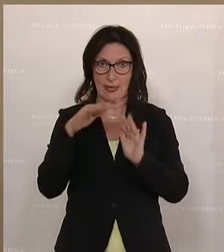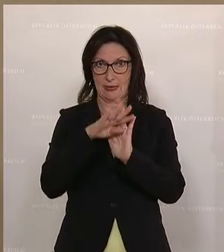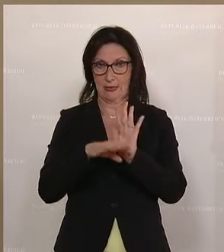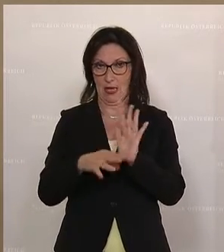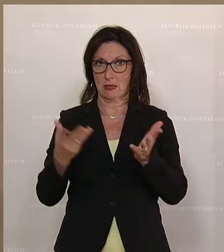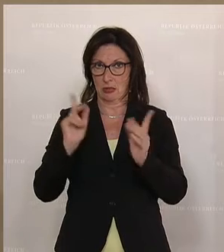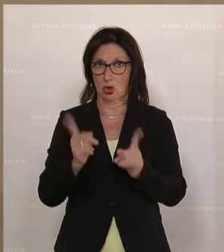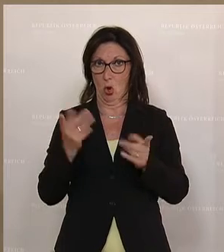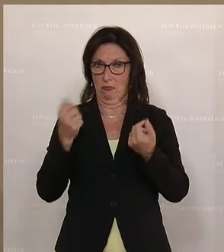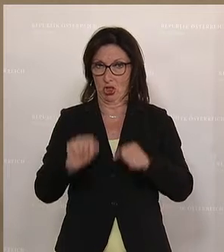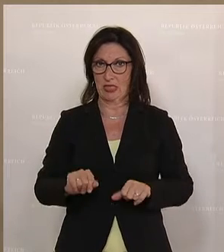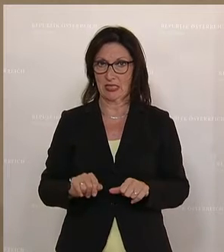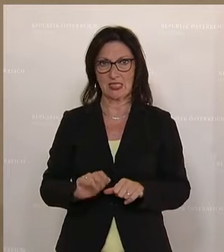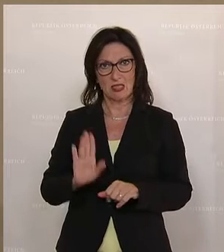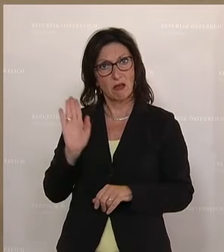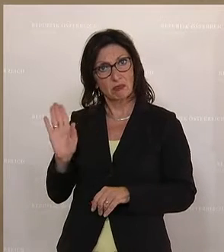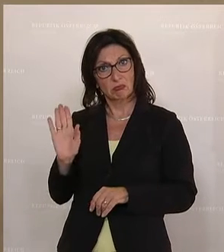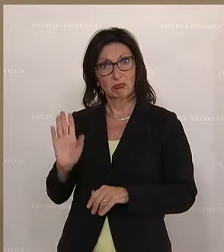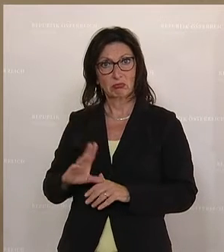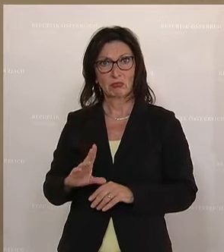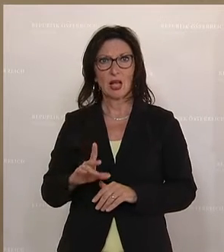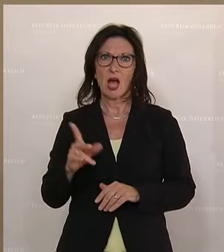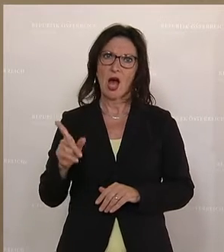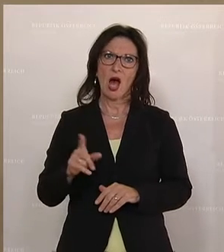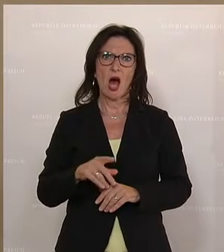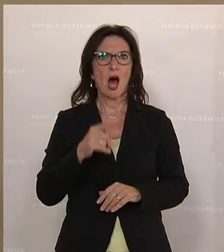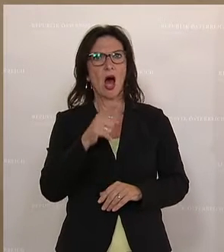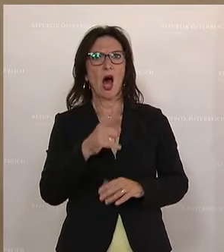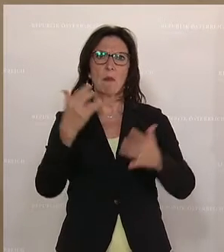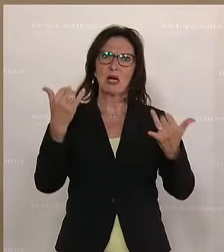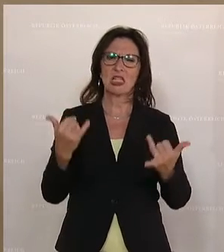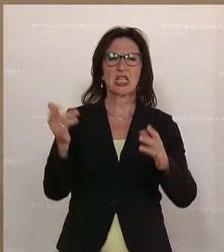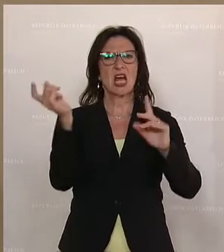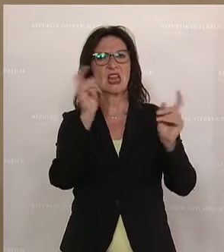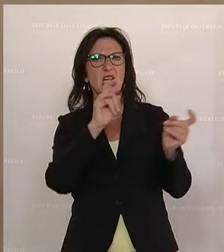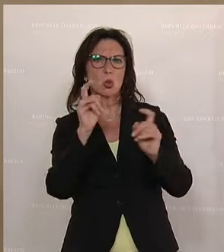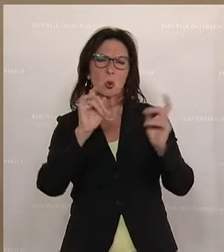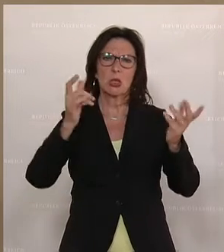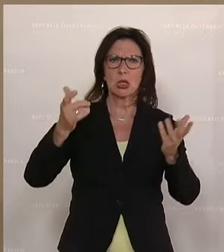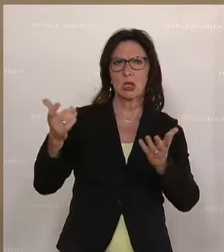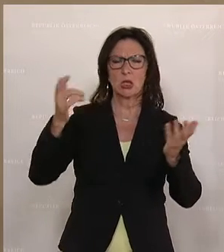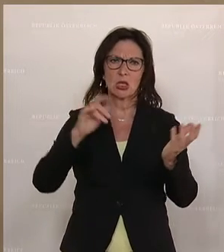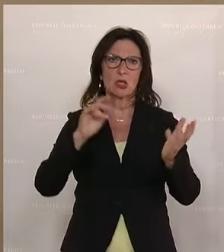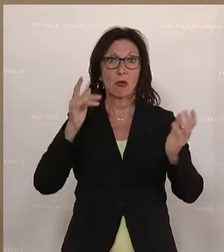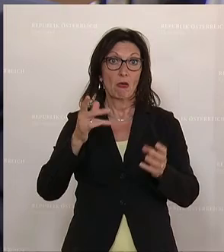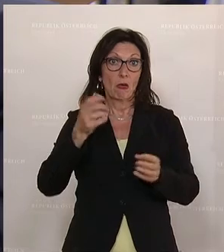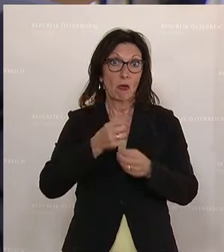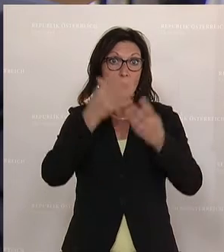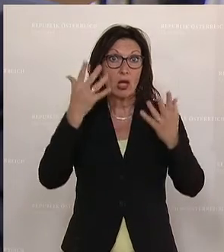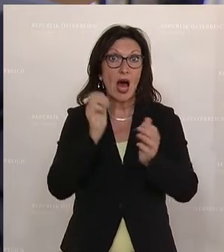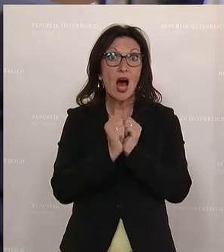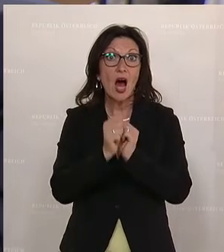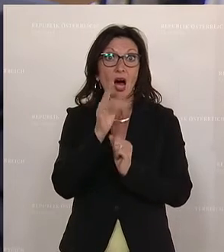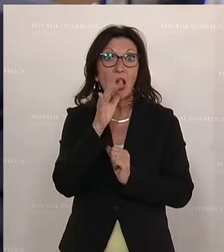beschließen. Aber diesen Move hier darüber zu diskutieren und dadurch natürlich die Autorität auch des